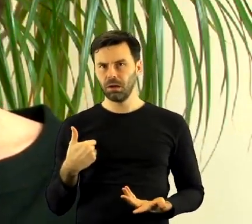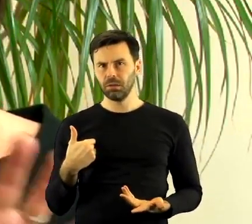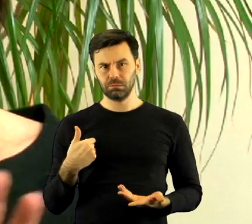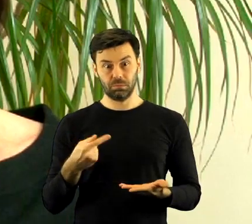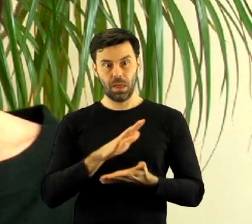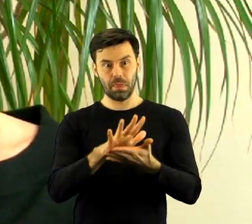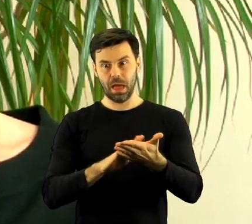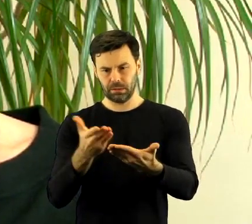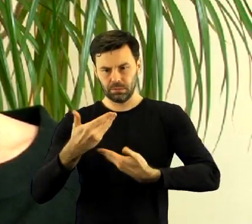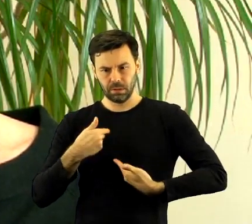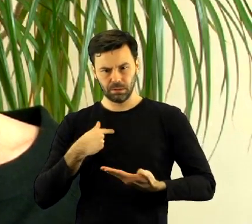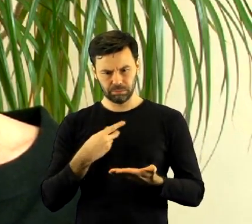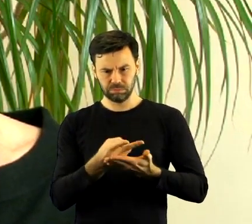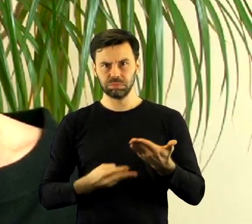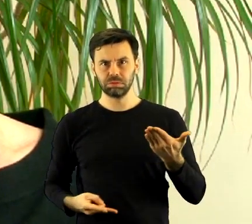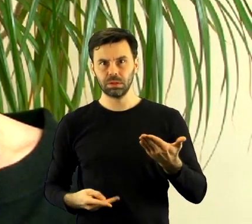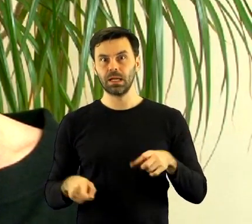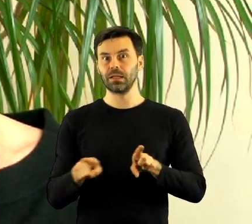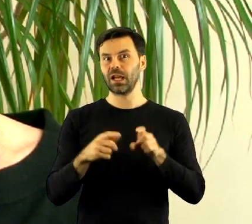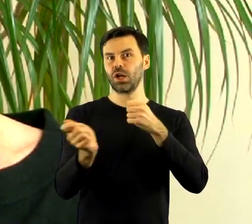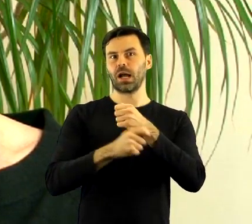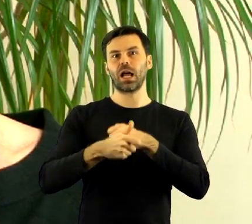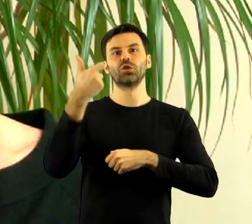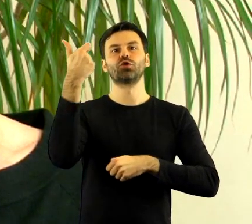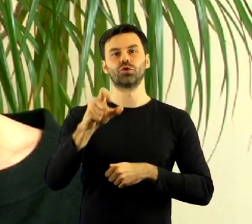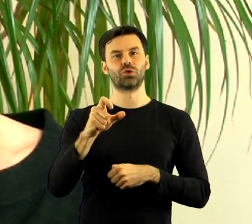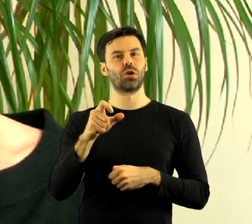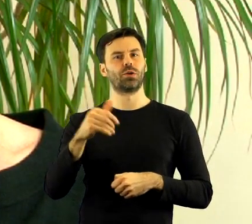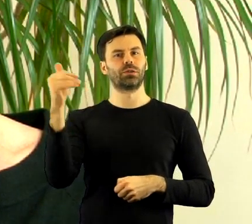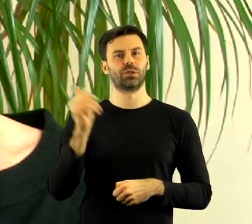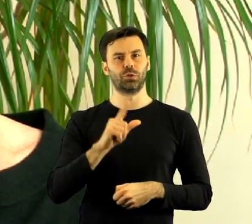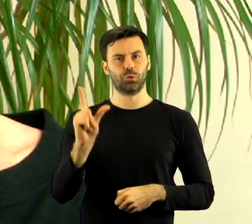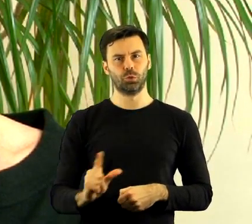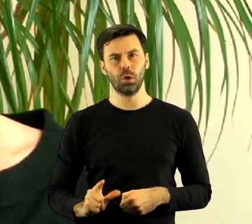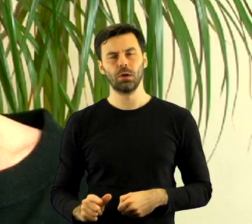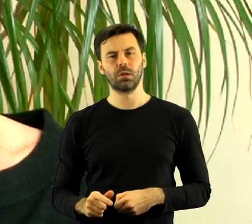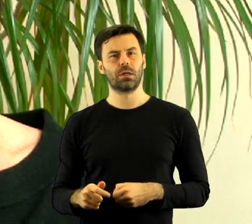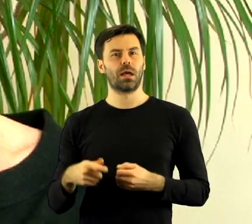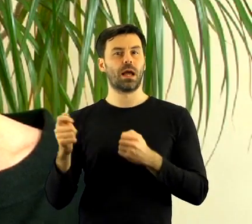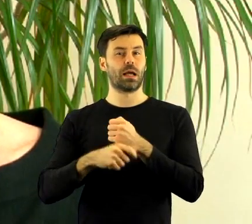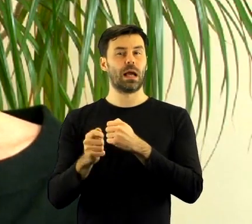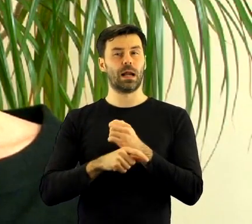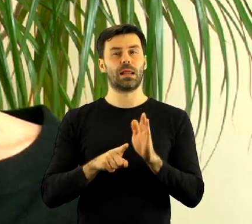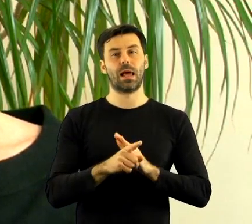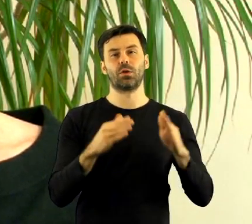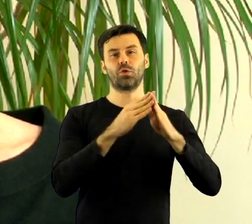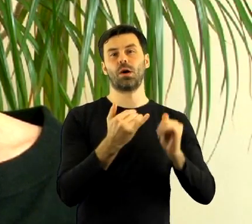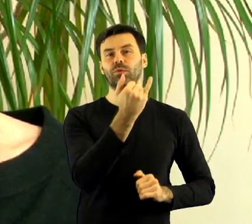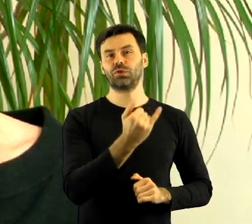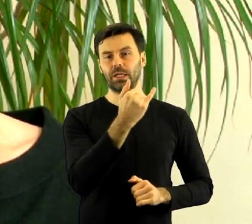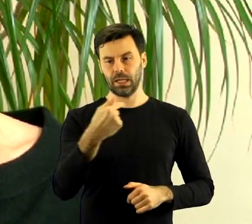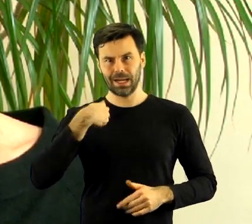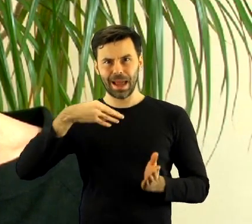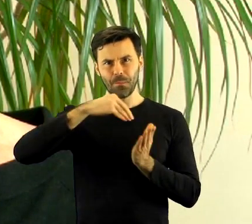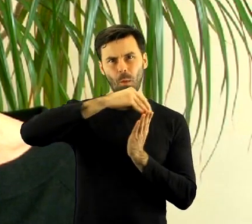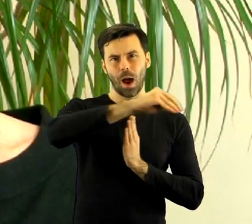I to był gotowy tekst. 100 tysięcy zażądano kary na dom dziecka, żebyśmy